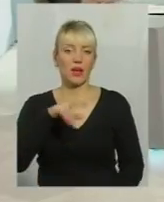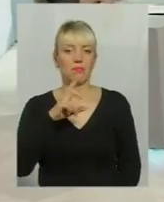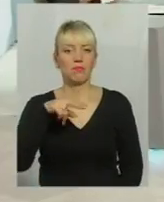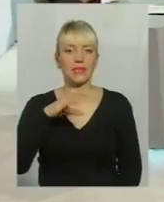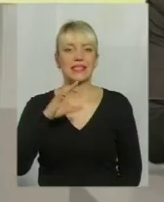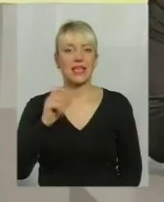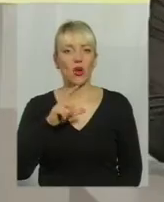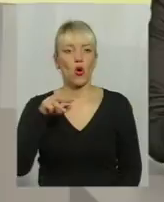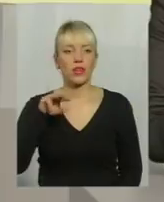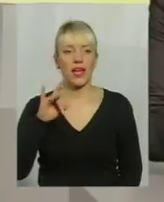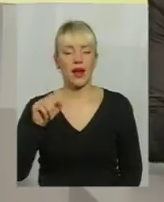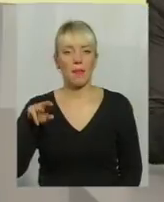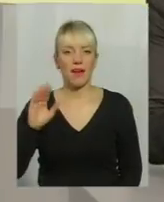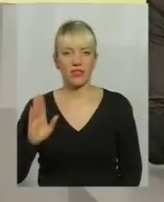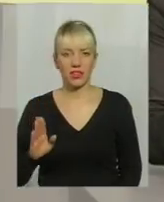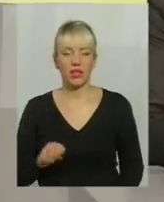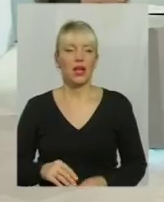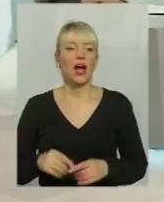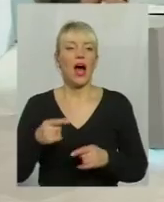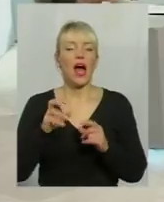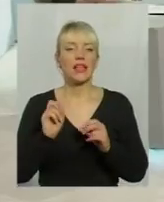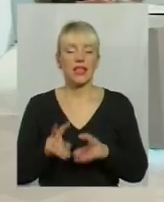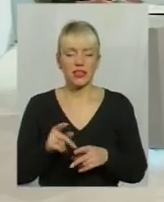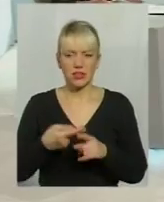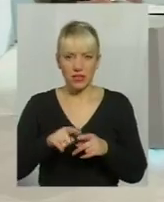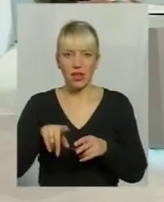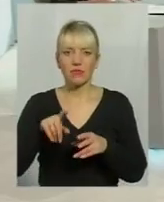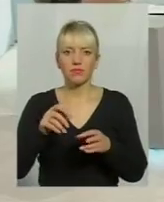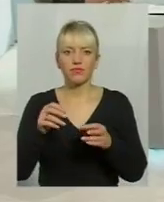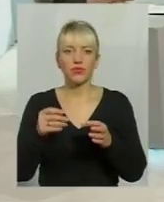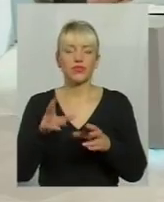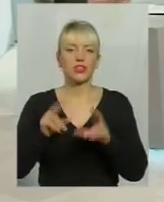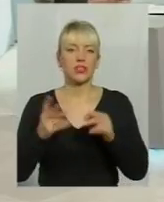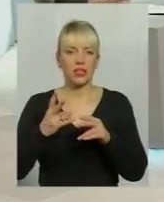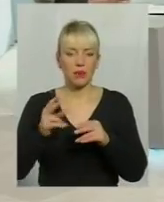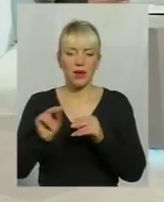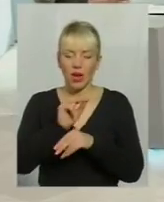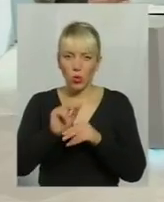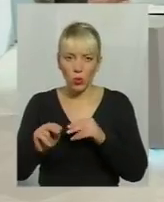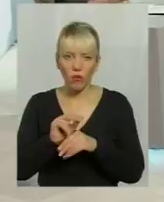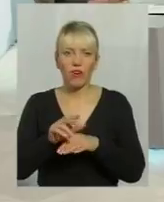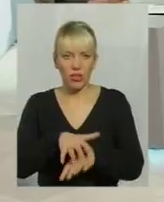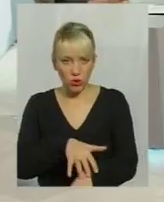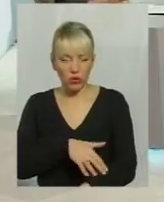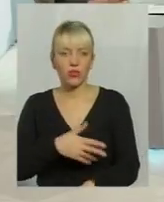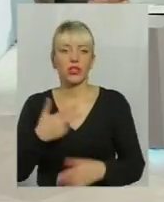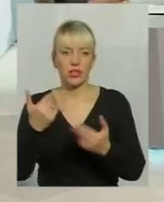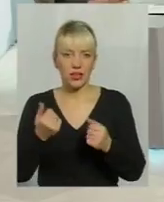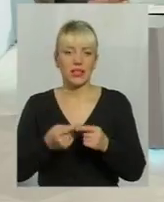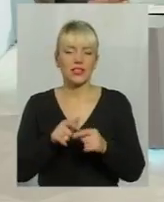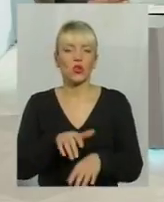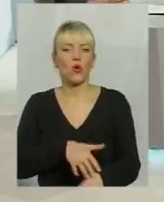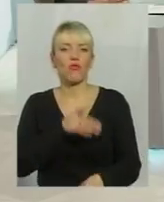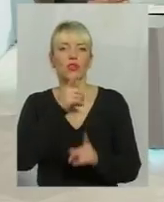вже випрацьовує якусь терапію, це вже, напевно, якийсь довший... тривалий процес, який вибудовується також.